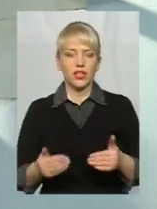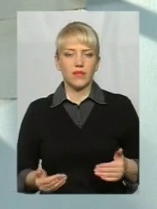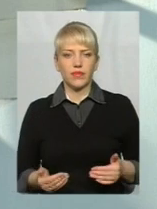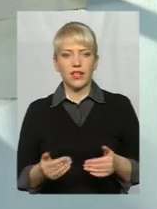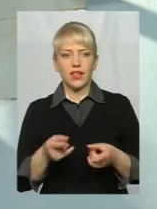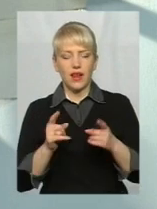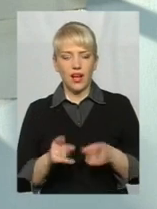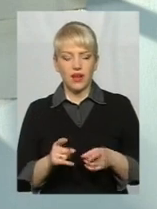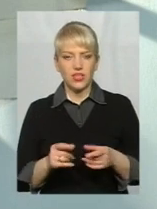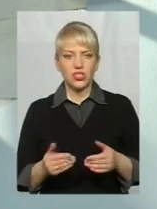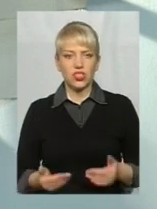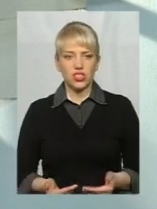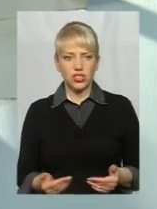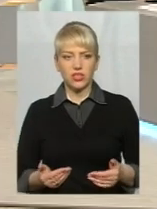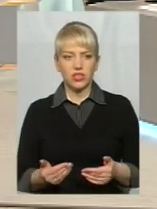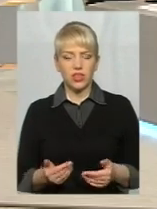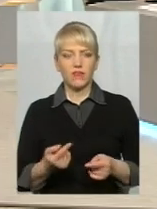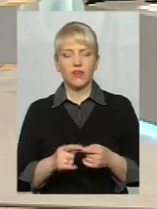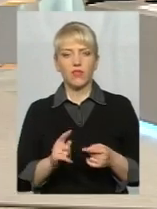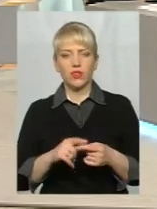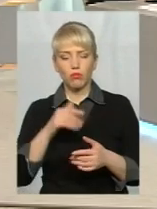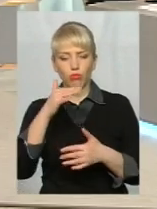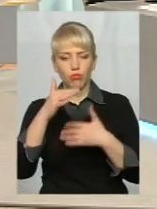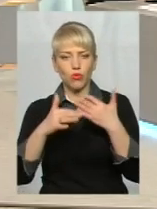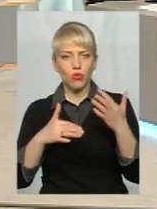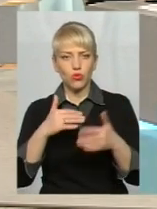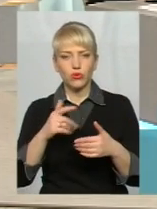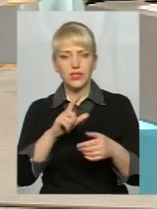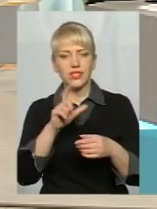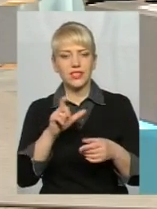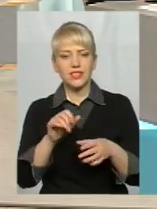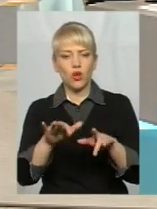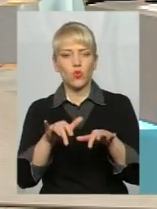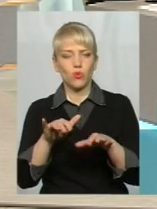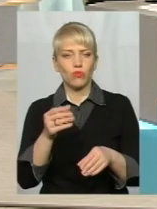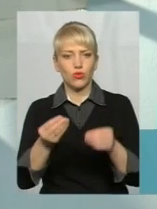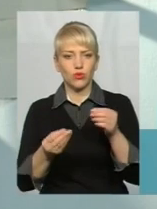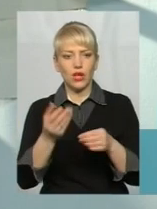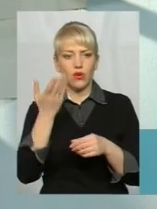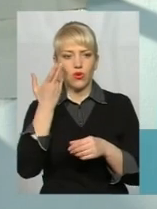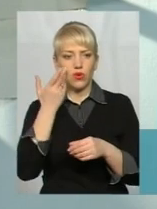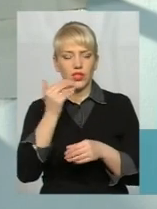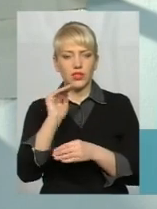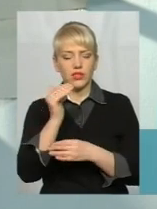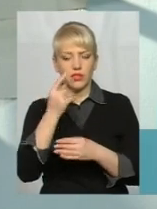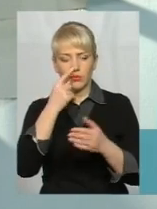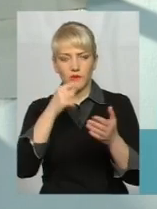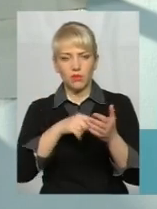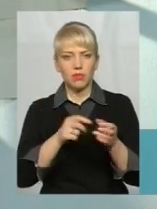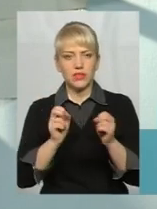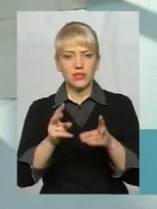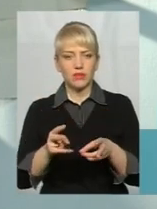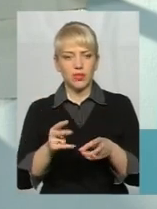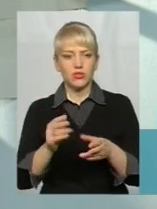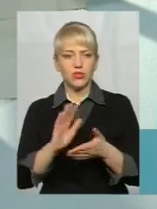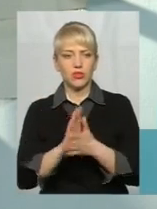цією реальністю комп'ютерною. Вона накладається просто одна на одну. І коли дитина потрапляє в ситуацію небезпеки, вона часто може думати,